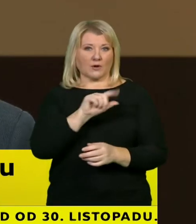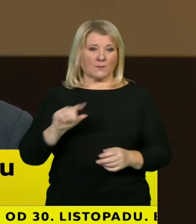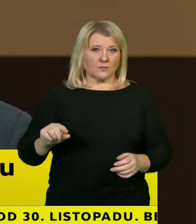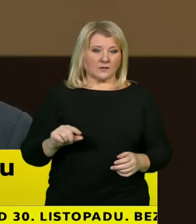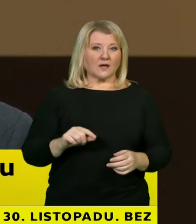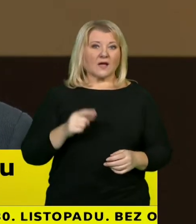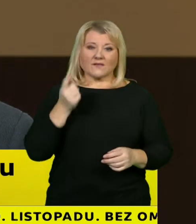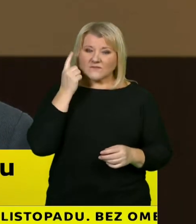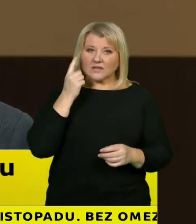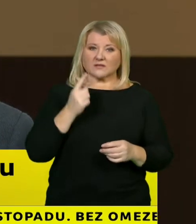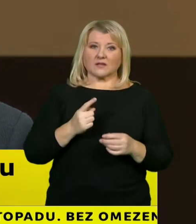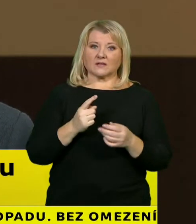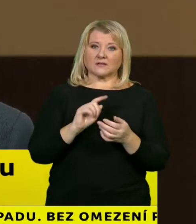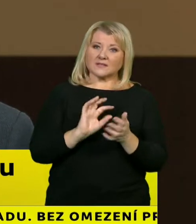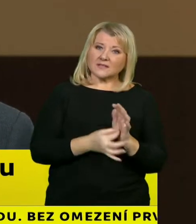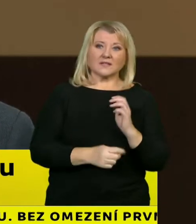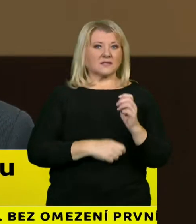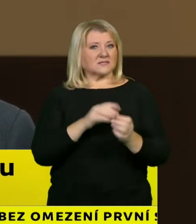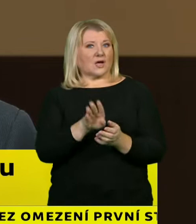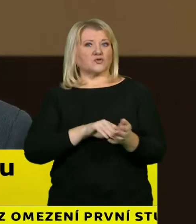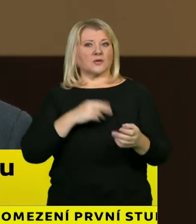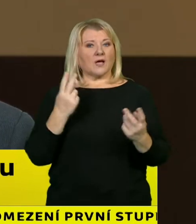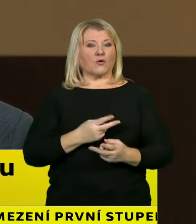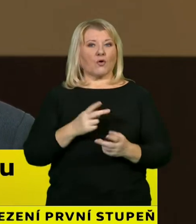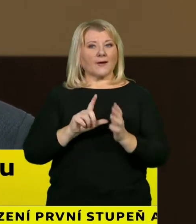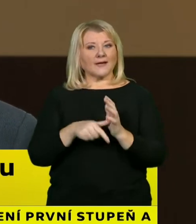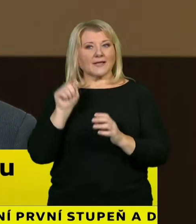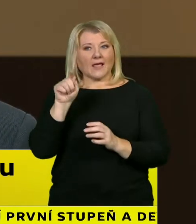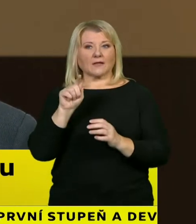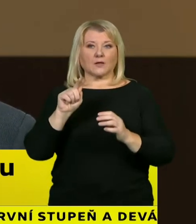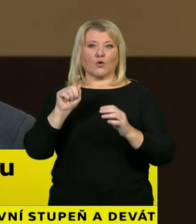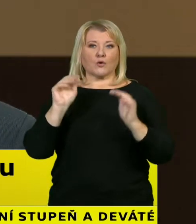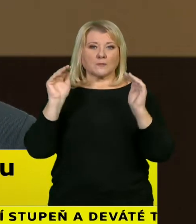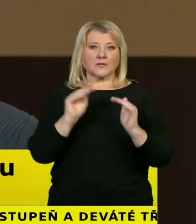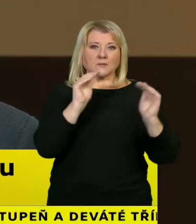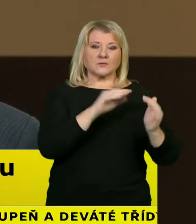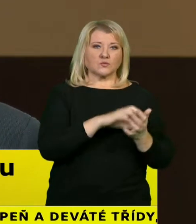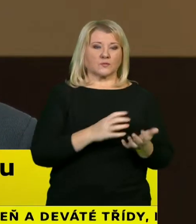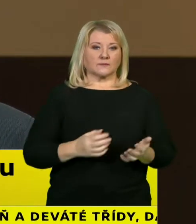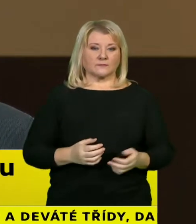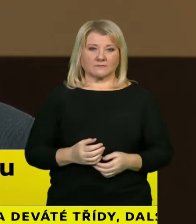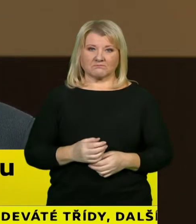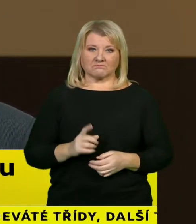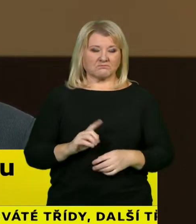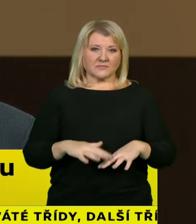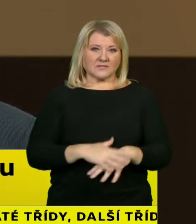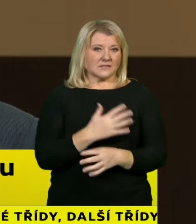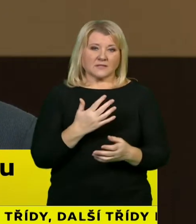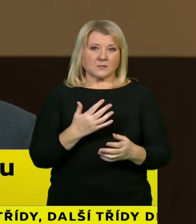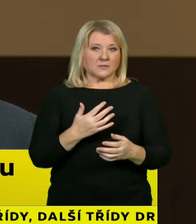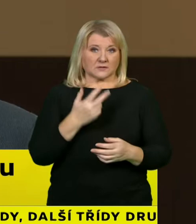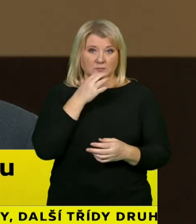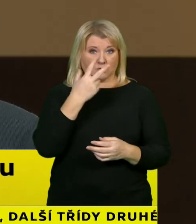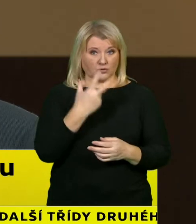rozvolňování právě řešit regionálně? Určitě to nebude v úrovních tři a vyšších. A